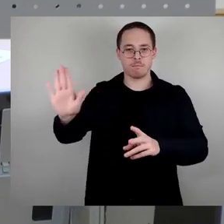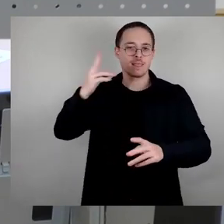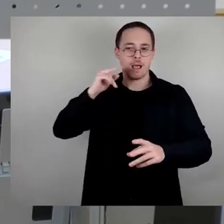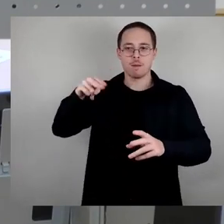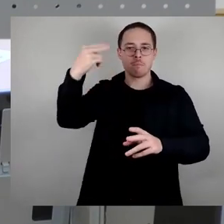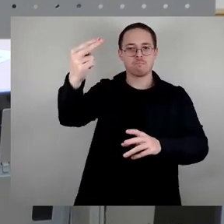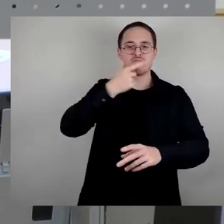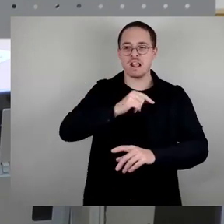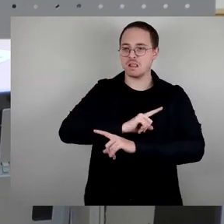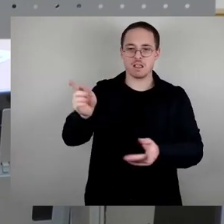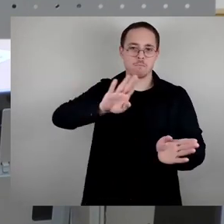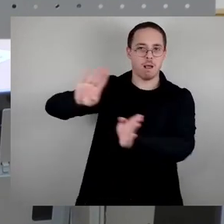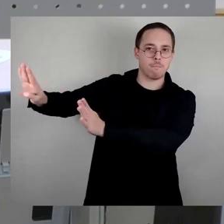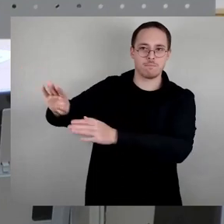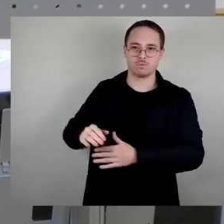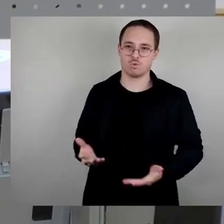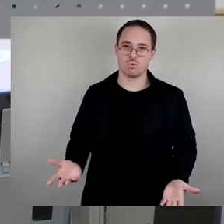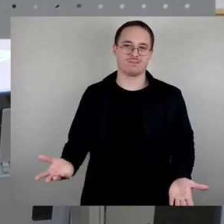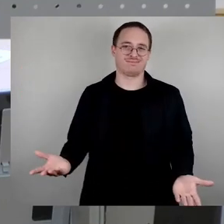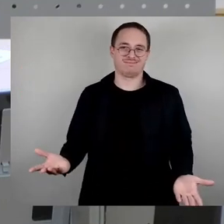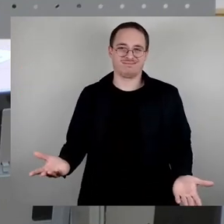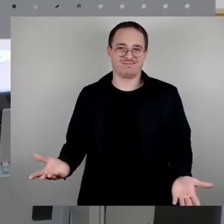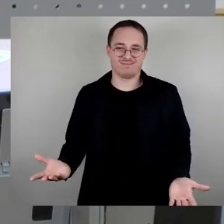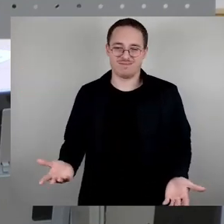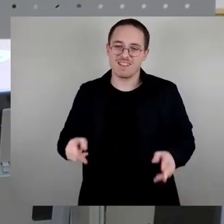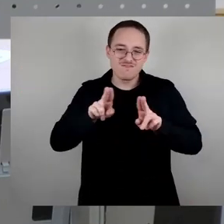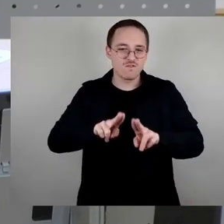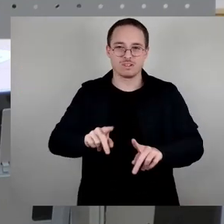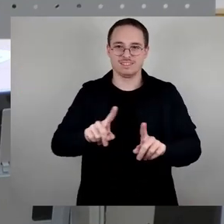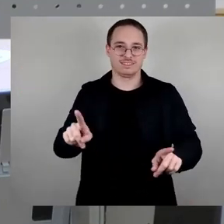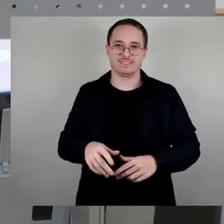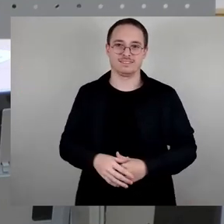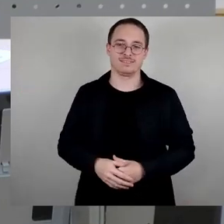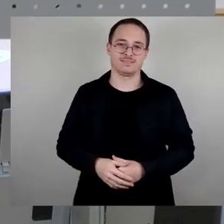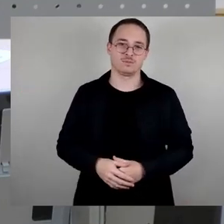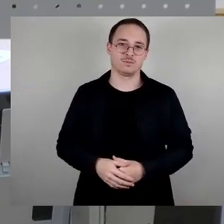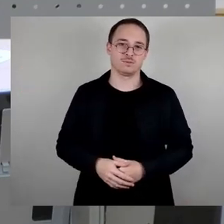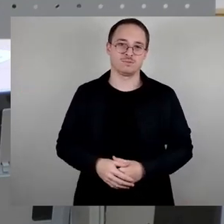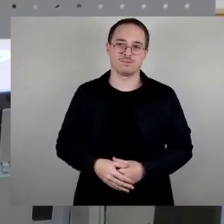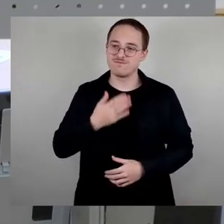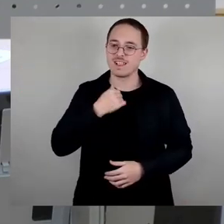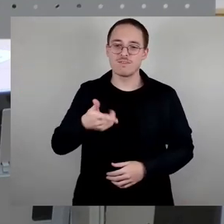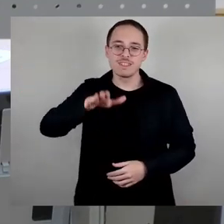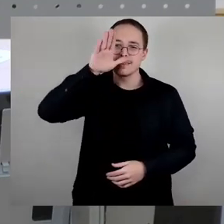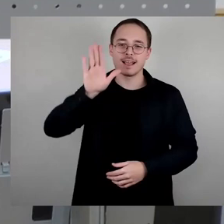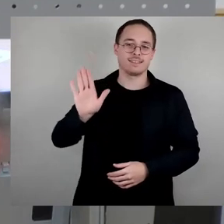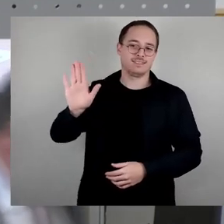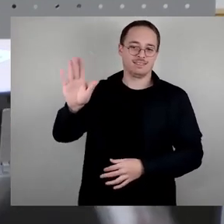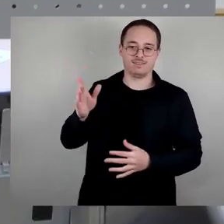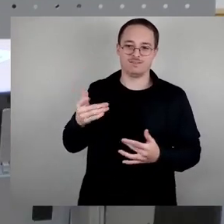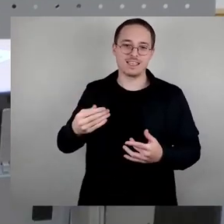die frühzeitig vor den Nazis gewarnt haben und die Folgen vorhergeahnt haben in ihrer Kunst, eine Rehabilitation. Ich danke Ihnen.